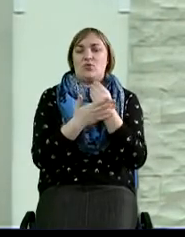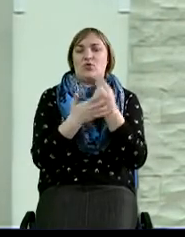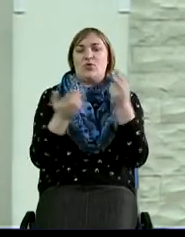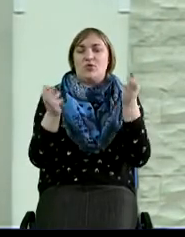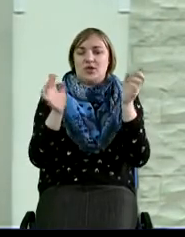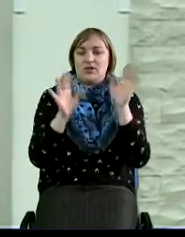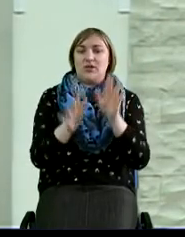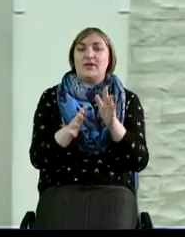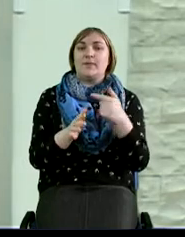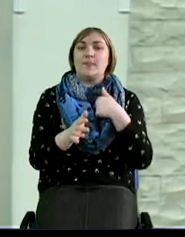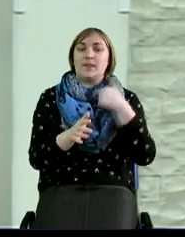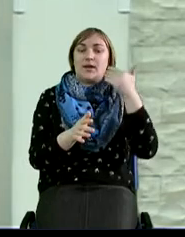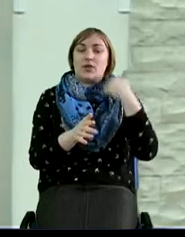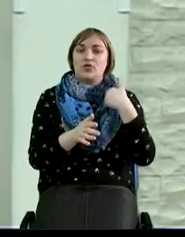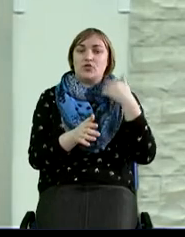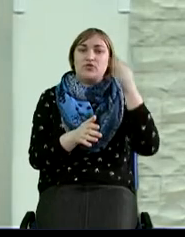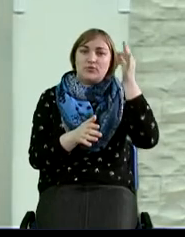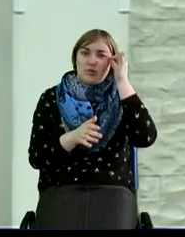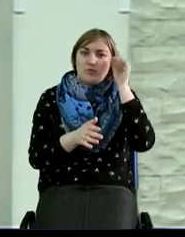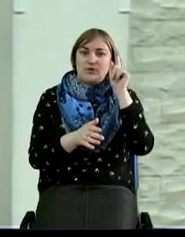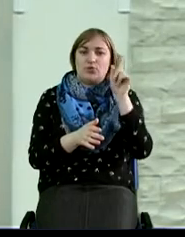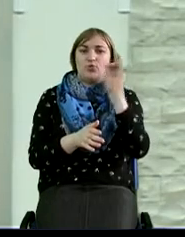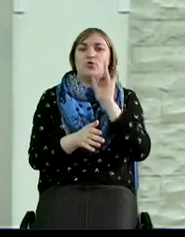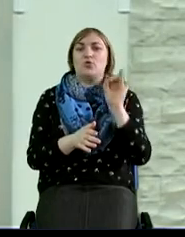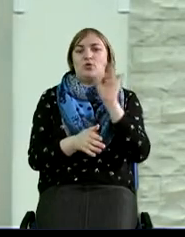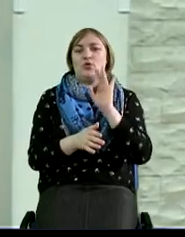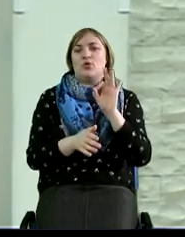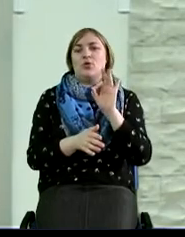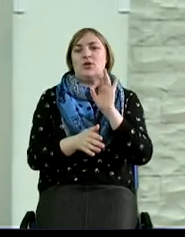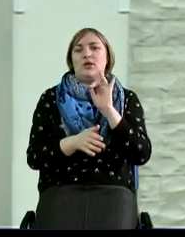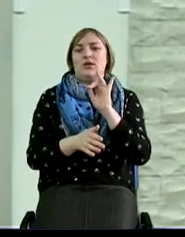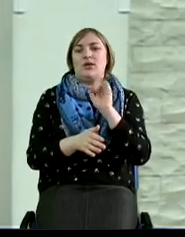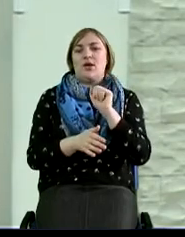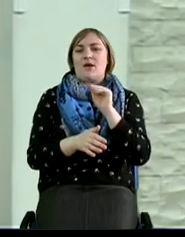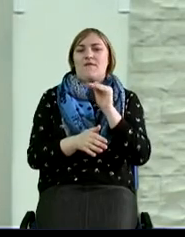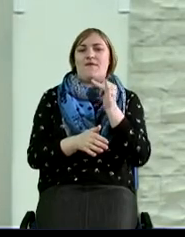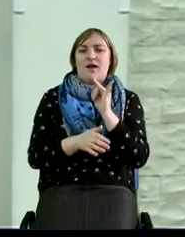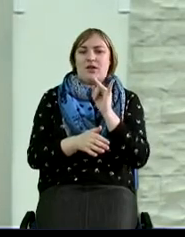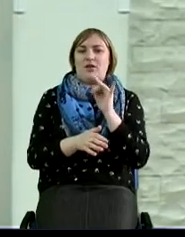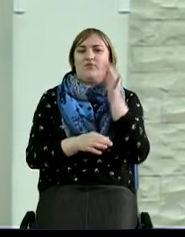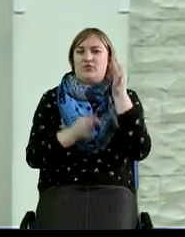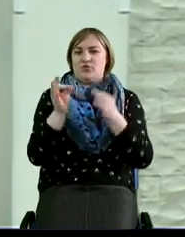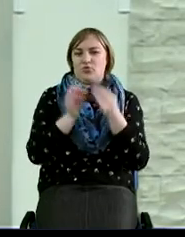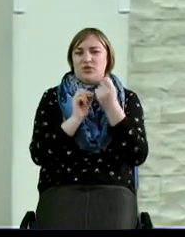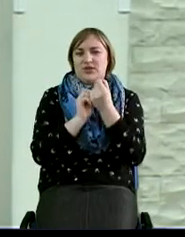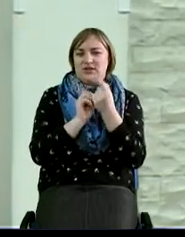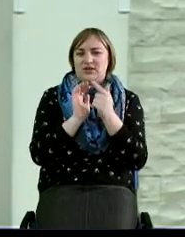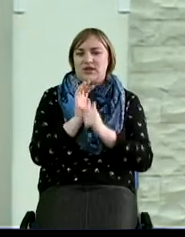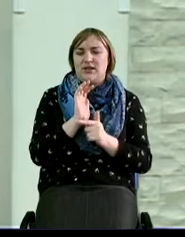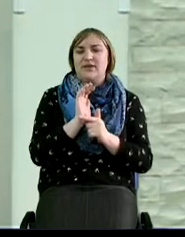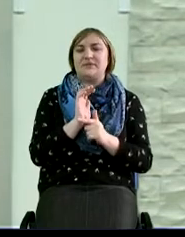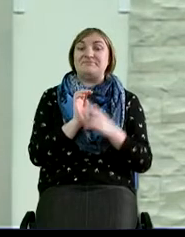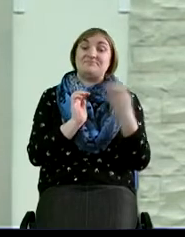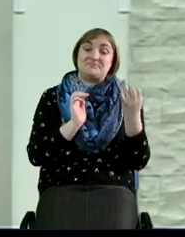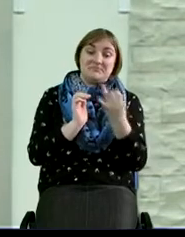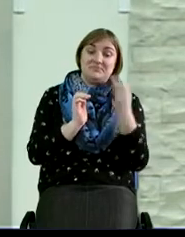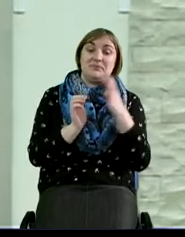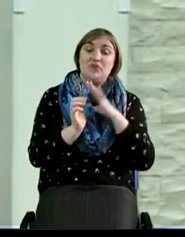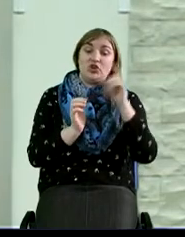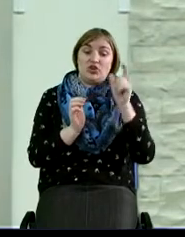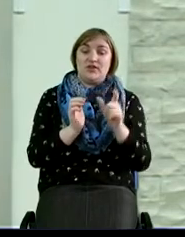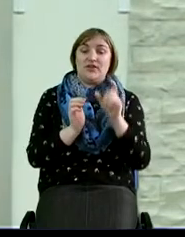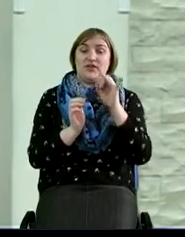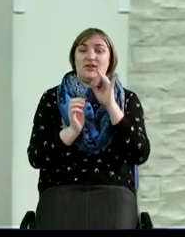одну историю про Иофая, которую мы читаем в Суде 11 главу. Интересный это был человек